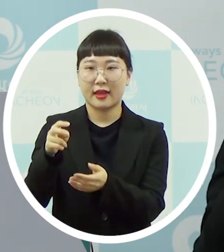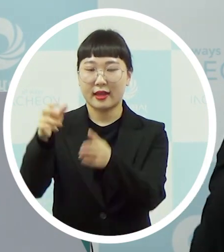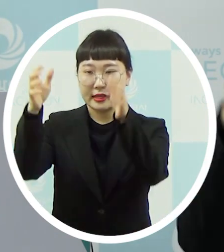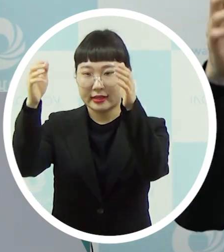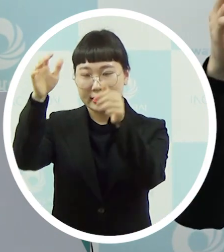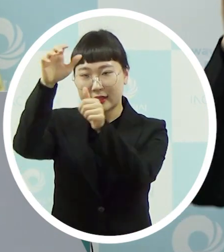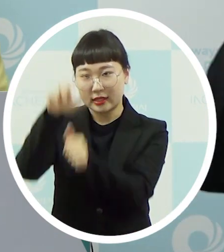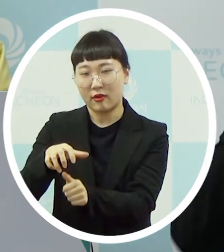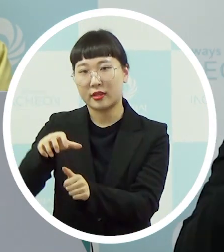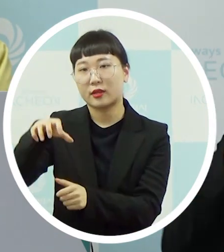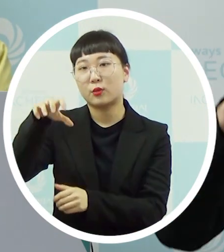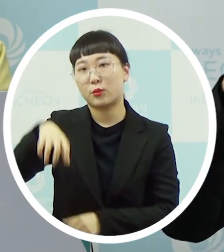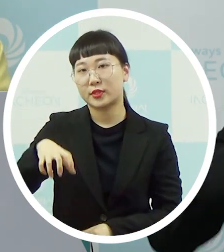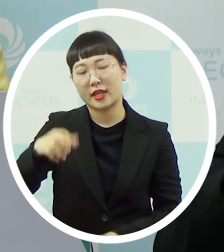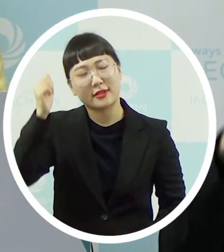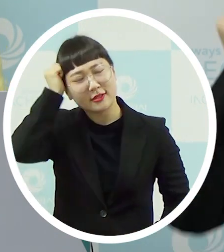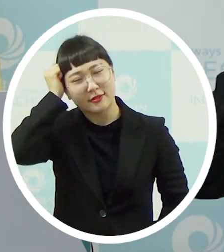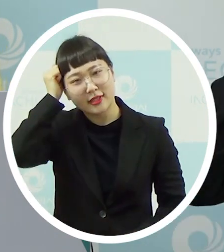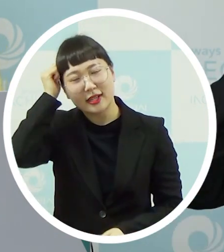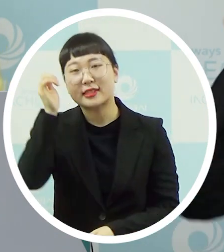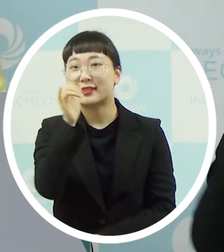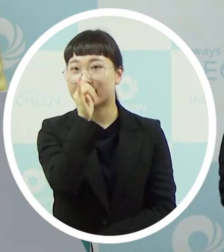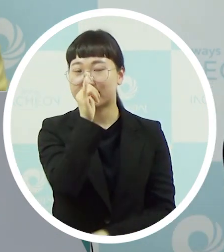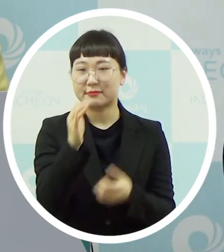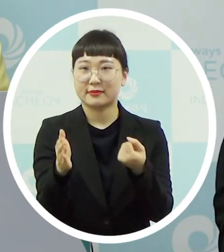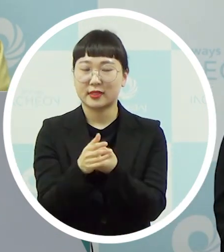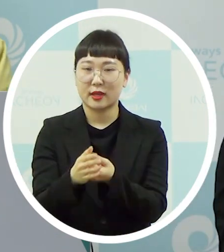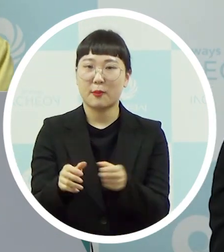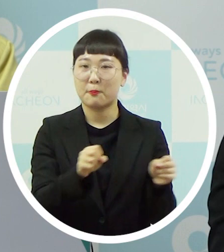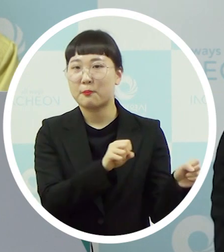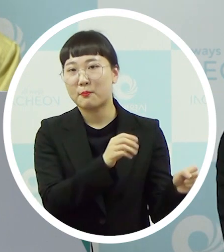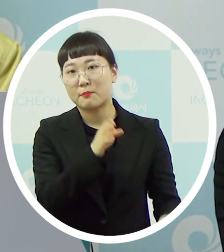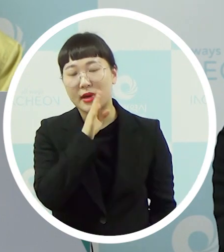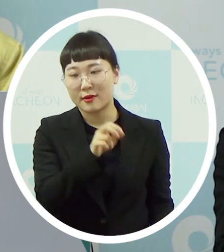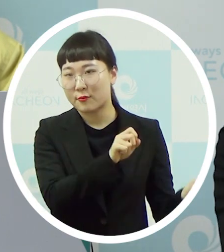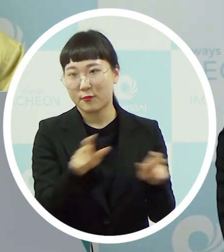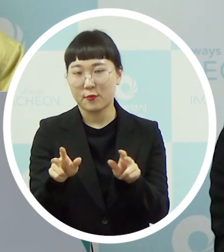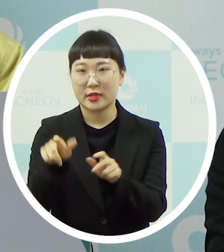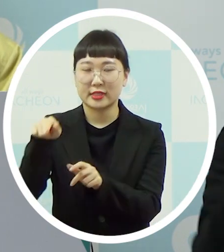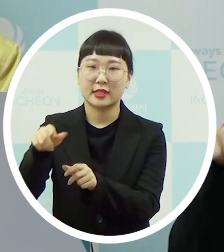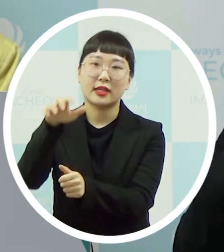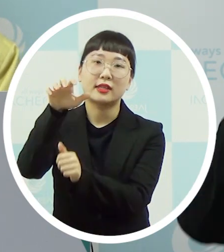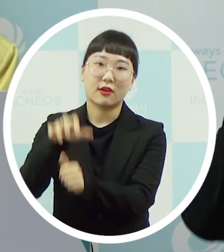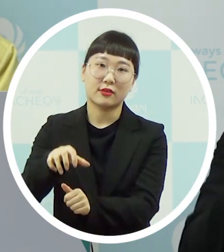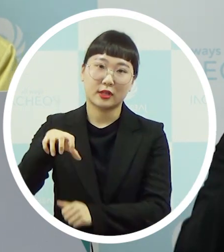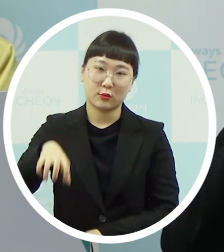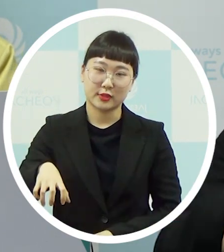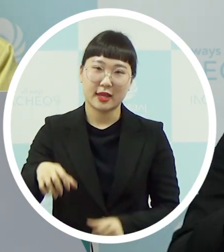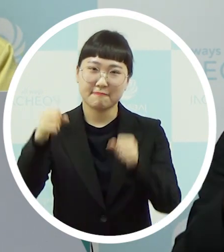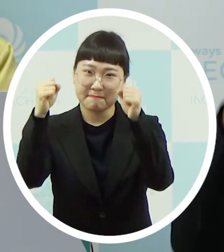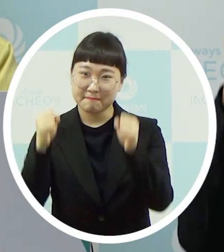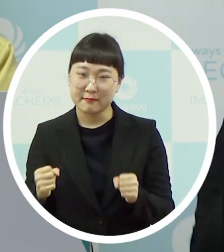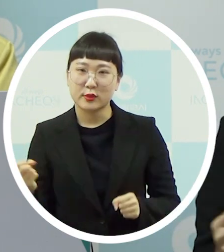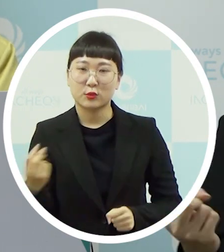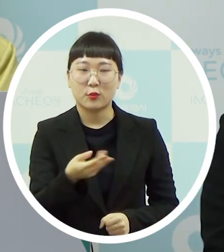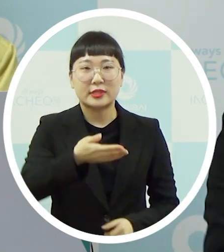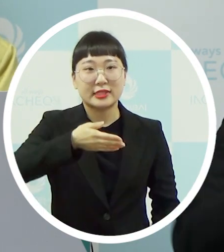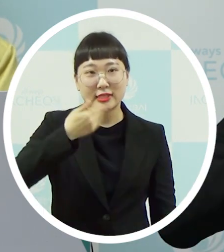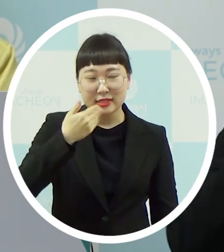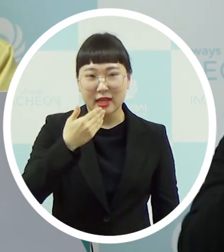입사를 하게 됩니다 그리고 관련 식사라든가 모든